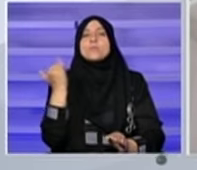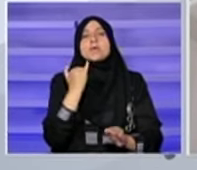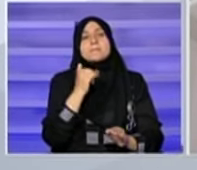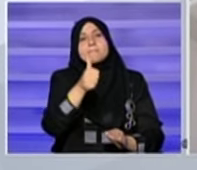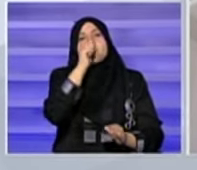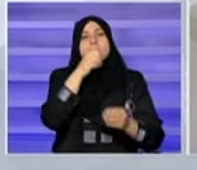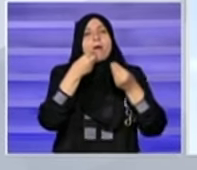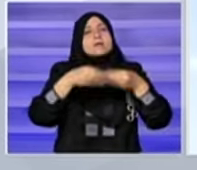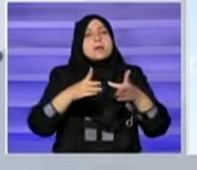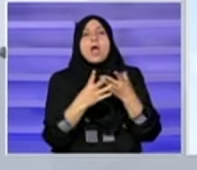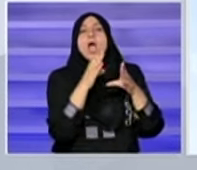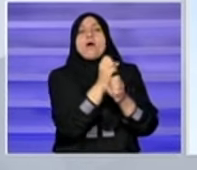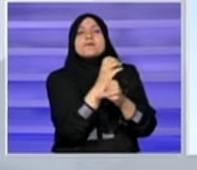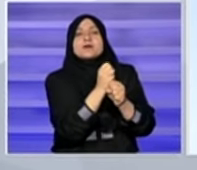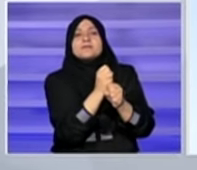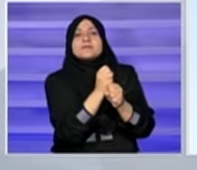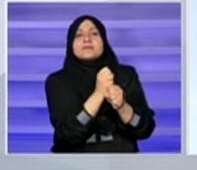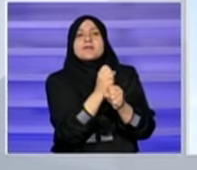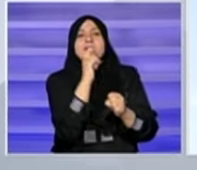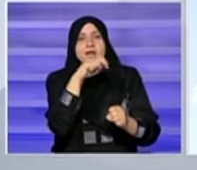أساسيا لتحقيق الاستدامة